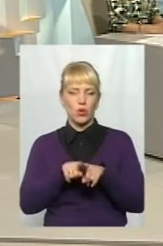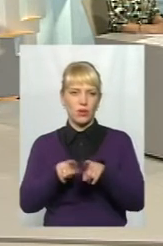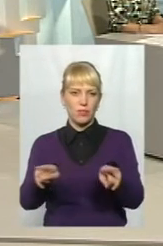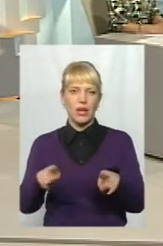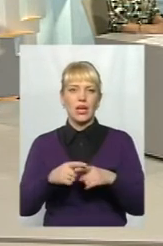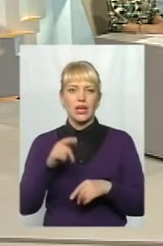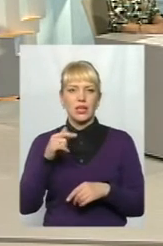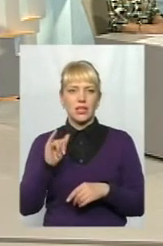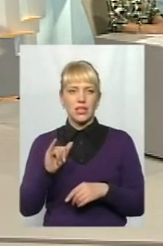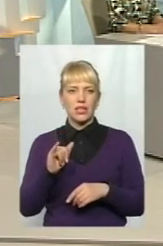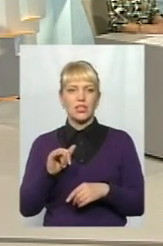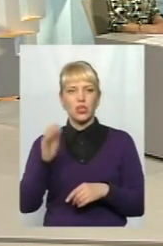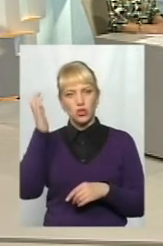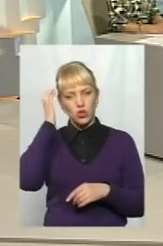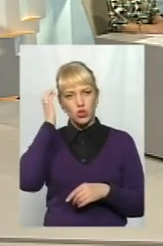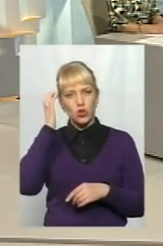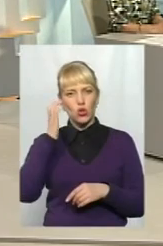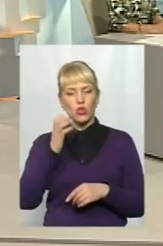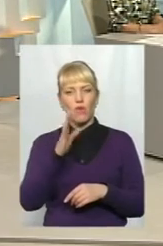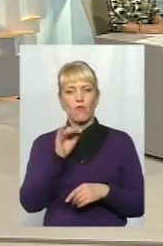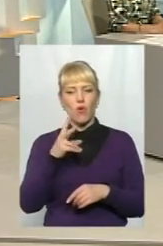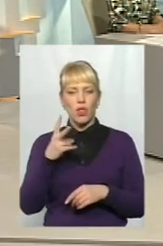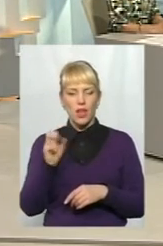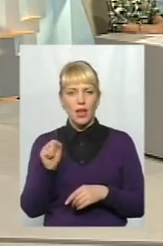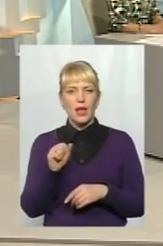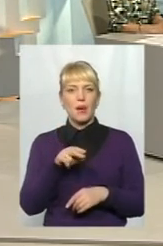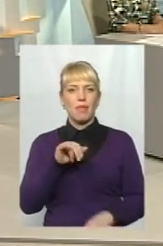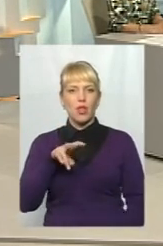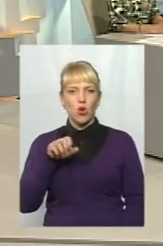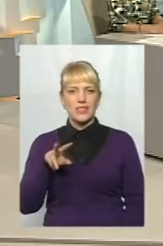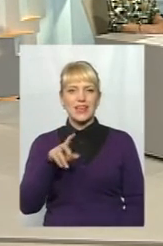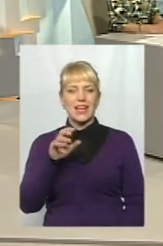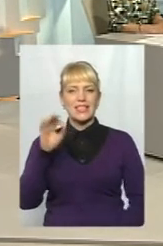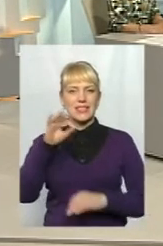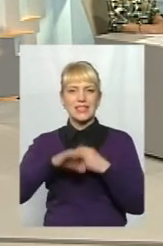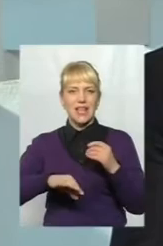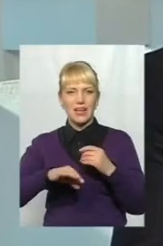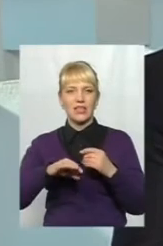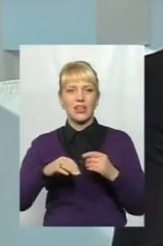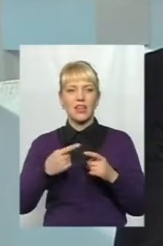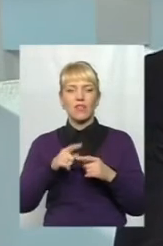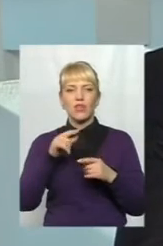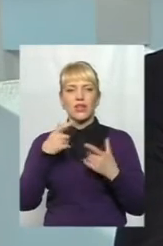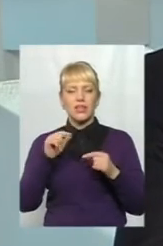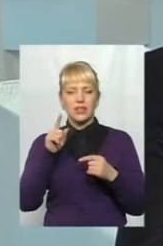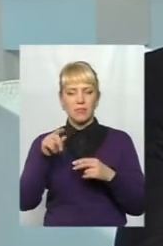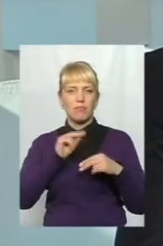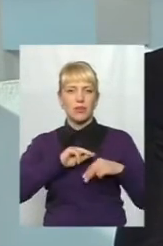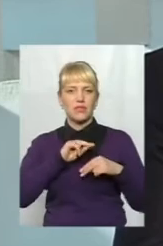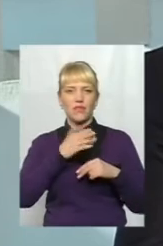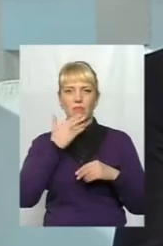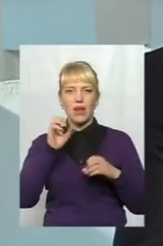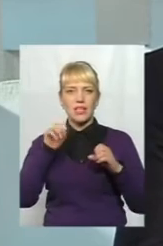в районі Чорновола-Пілоцька, захід до Літми, де працівники просто з цих промзон виходять, і через те, що там немає